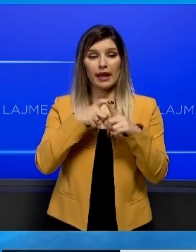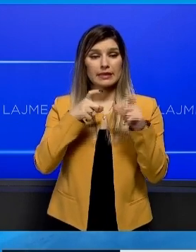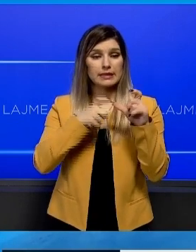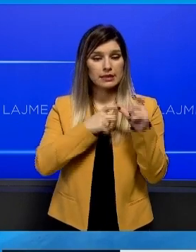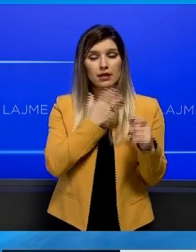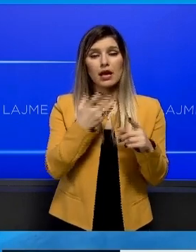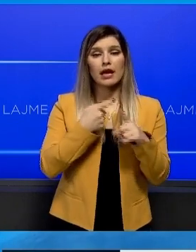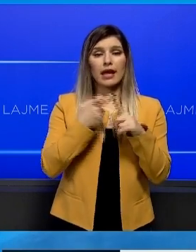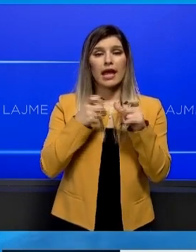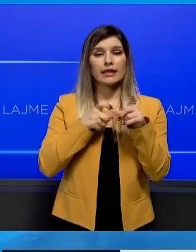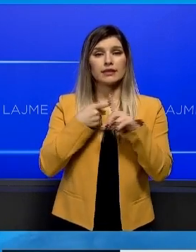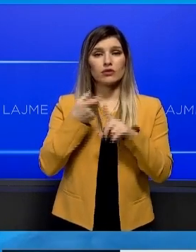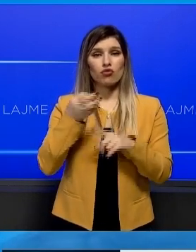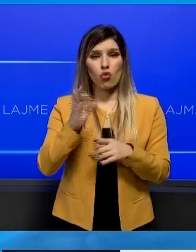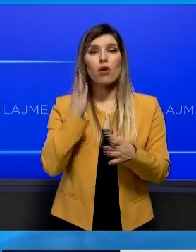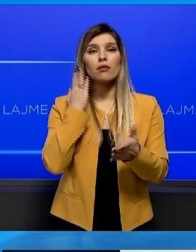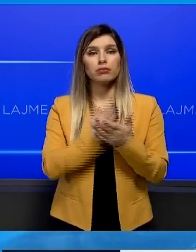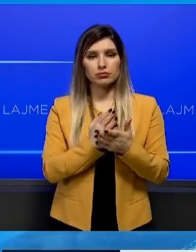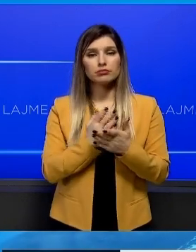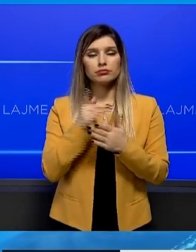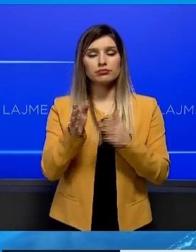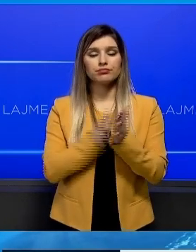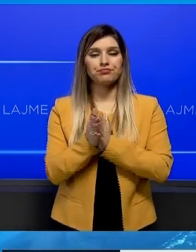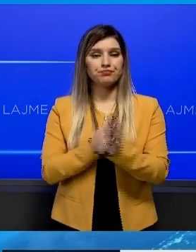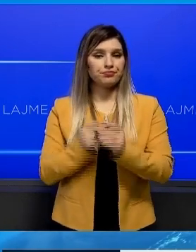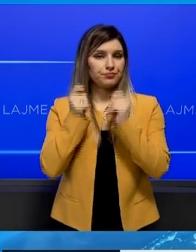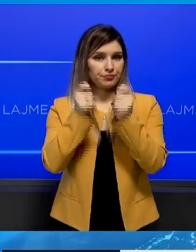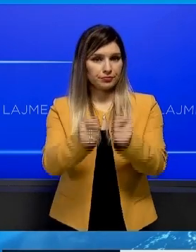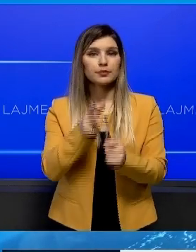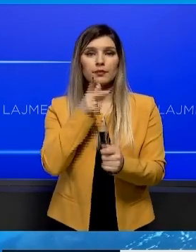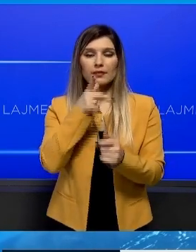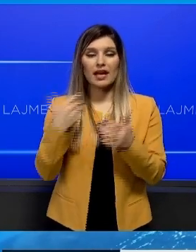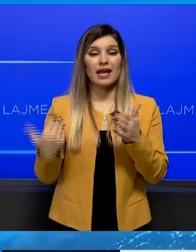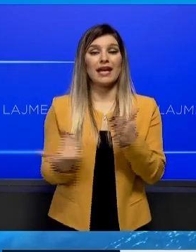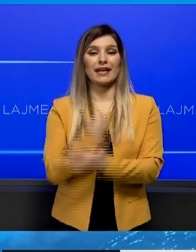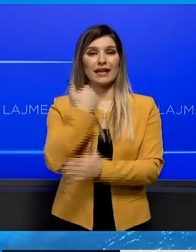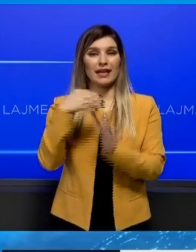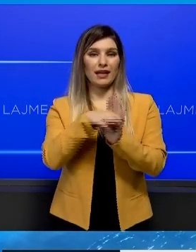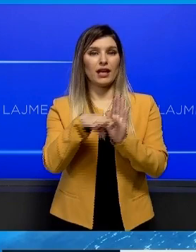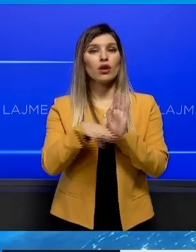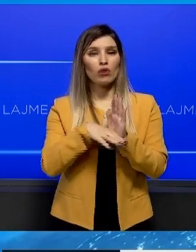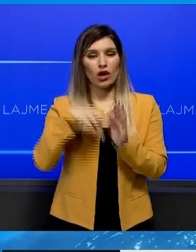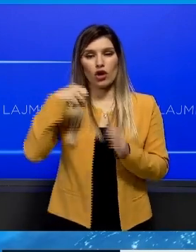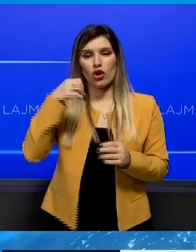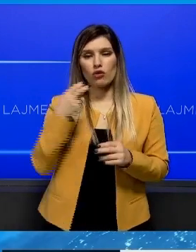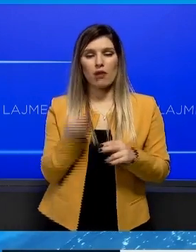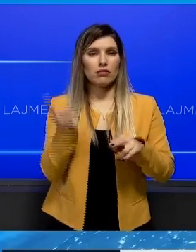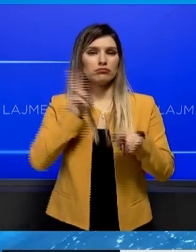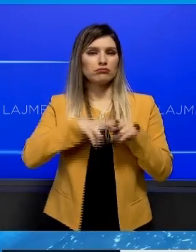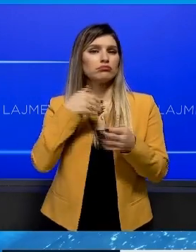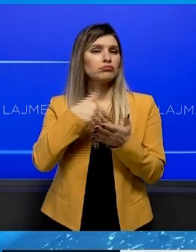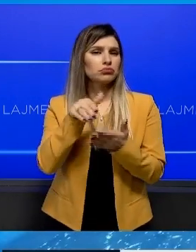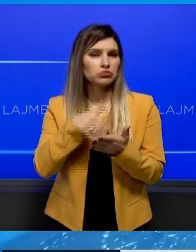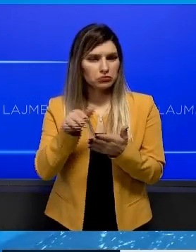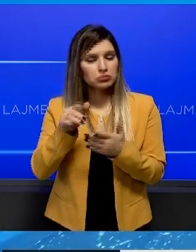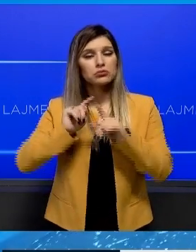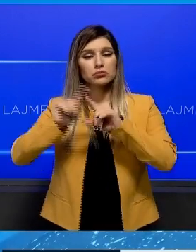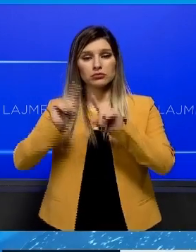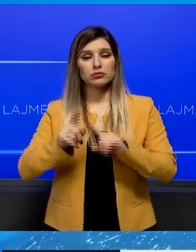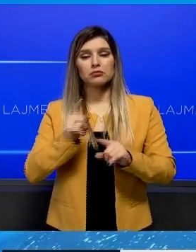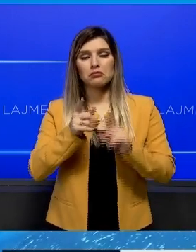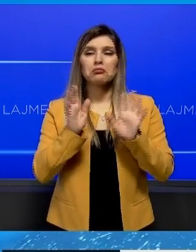kërkes në zyra regulatorit e në gjithë që tarifat e re ose të për një shqirtim para koshëm të tarifave